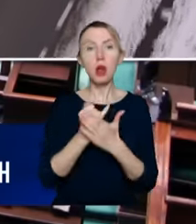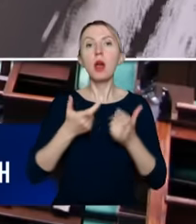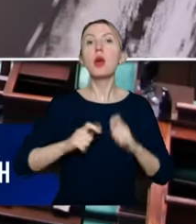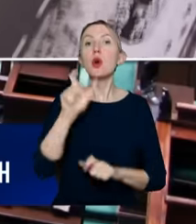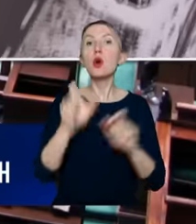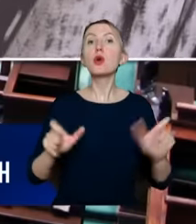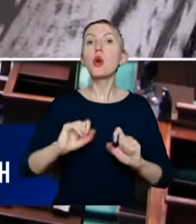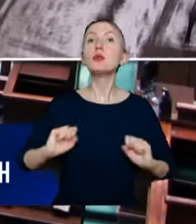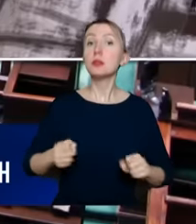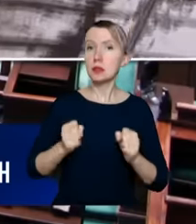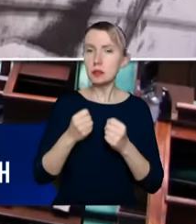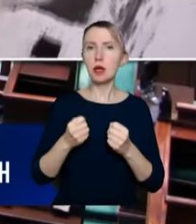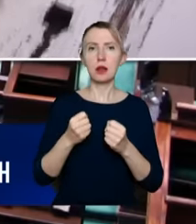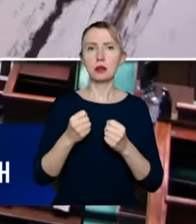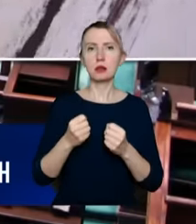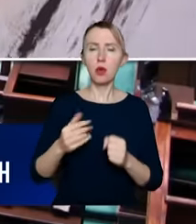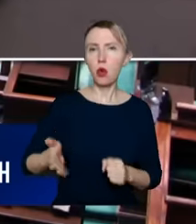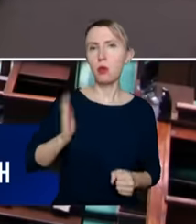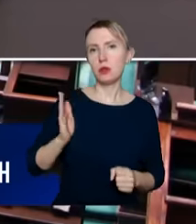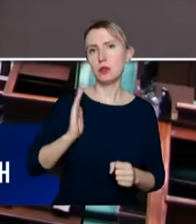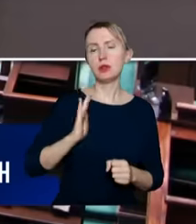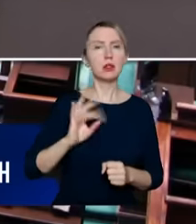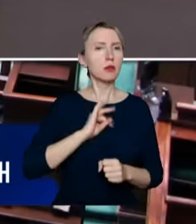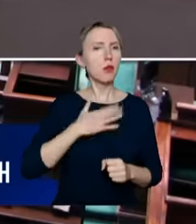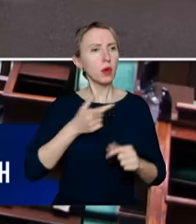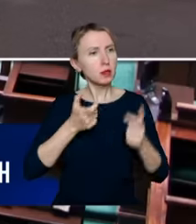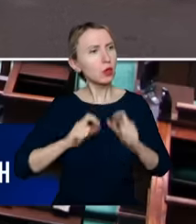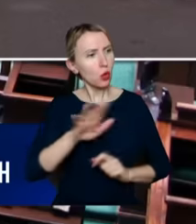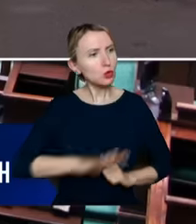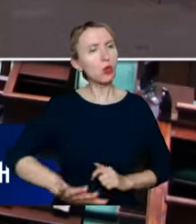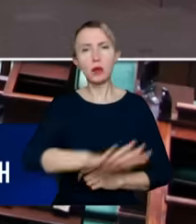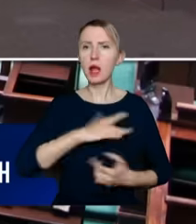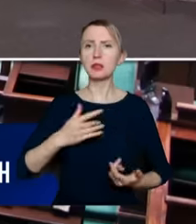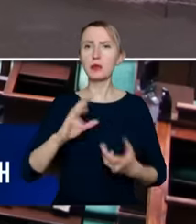dbać o bezpieczeństwo, dbać o swoje gospodarstwo, o swój warsztat pracy,